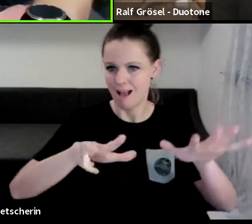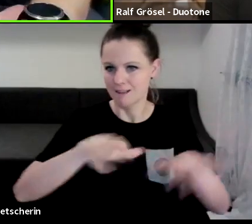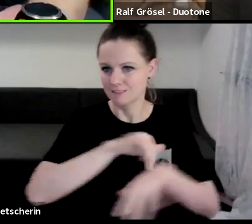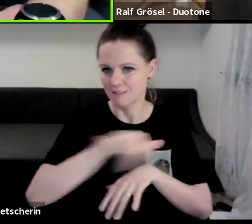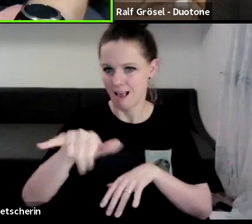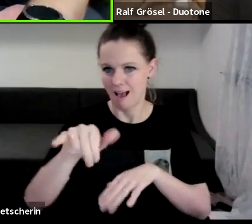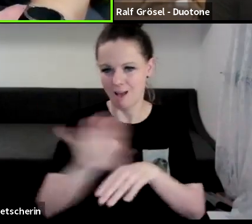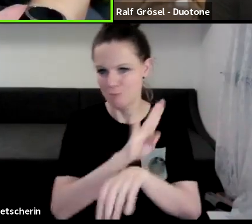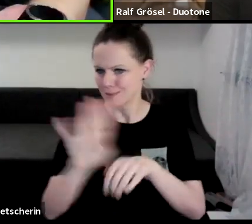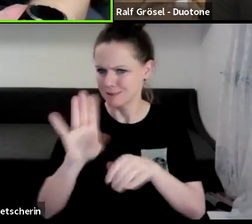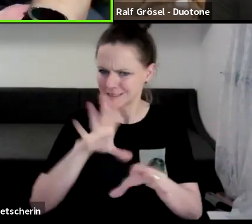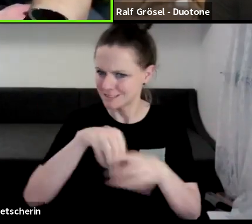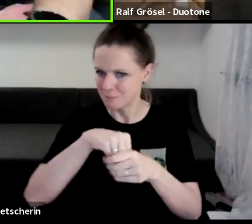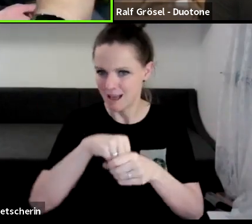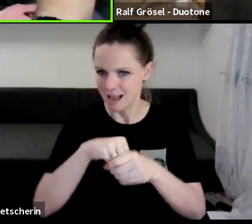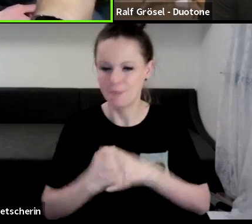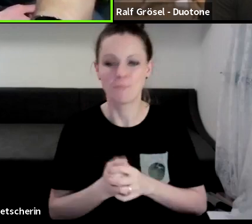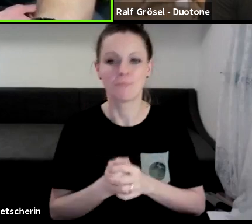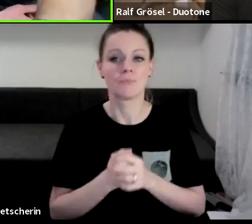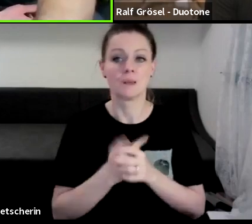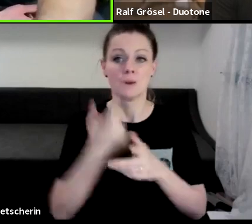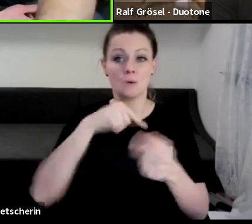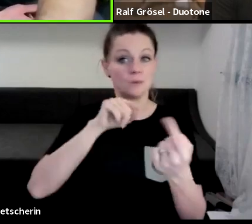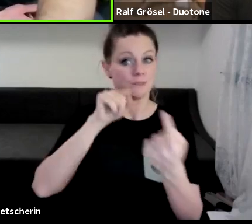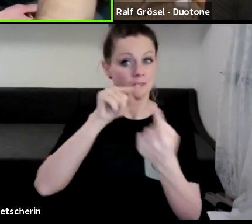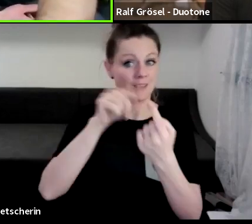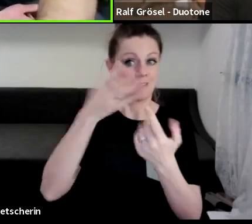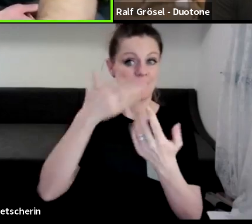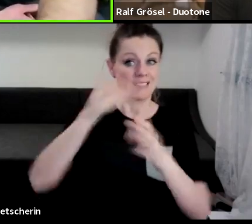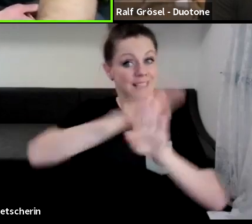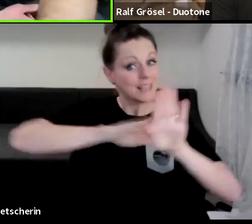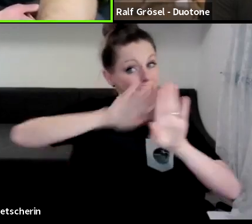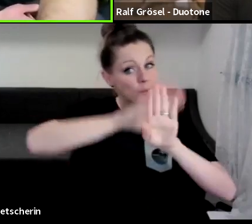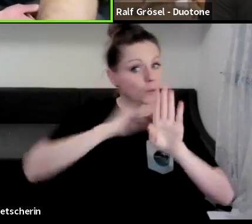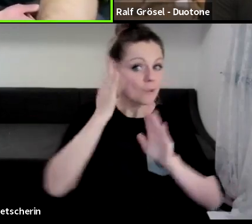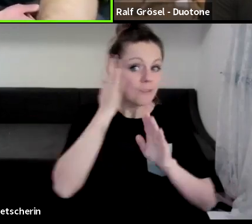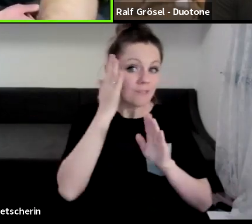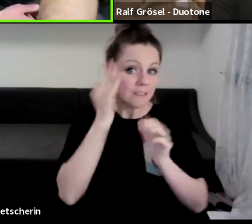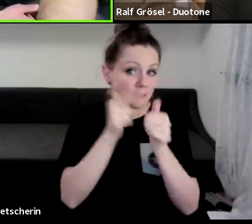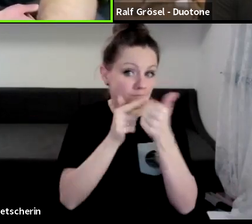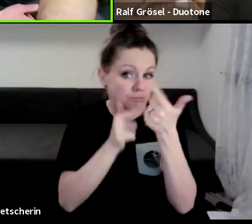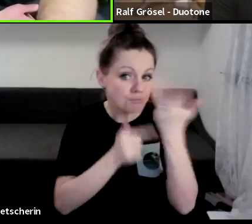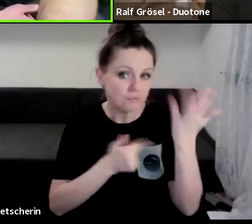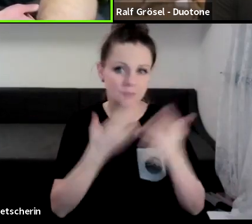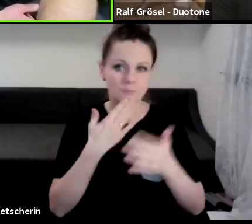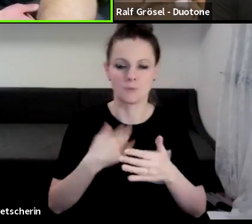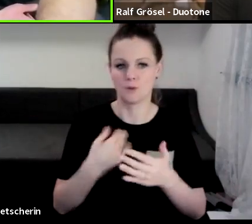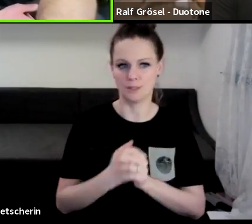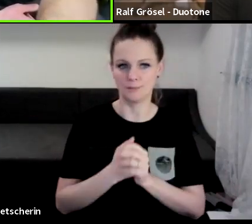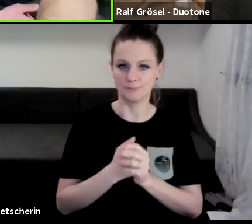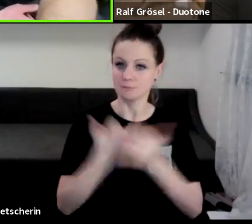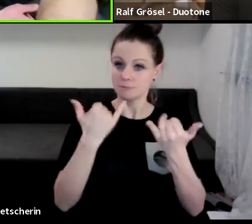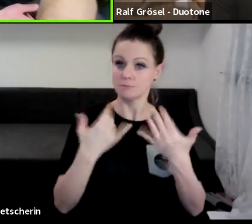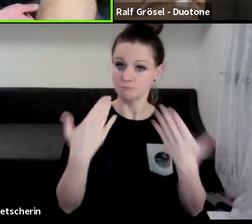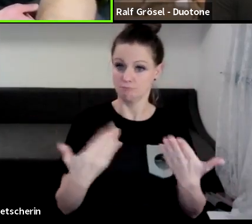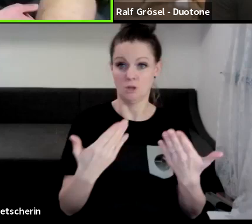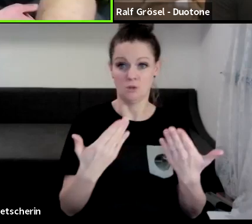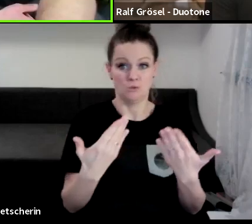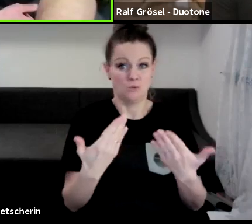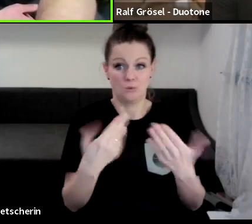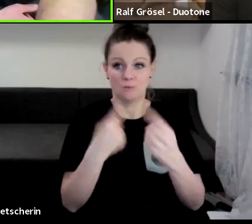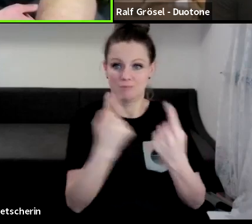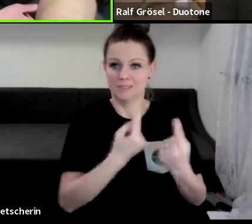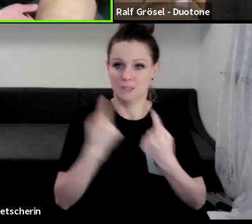unterwegs sind und wollen immer ein bisschen so die Hintergründe von allen wissen. Und das Format ist jetzt entstanden, einfach in der Zeit,